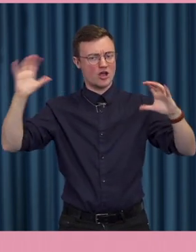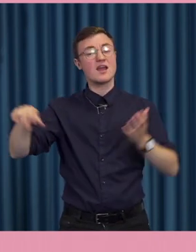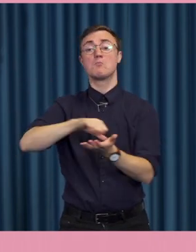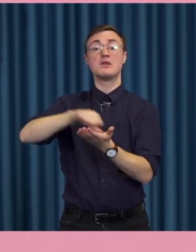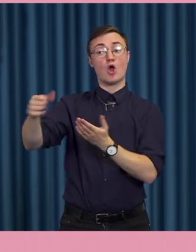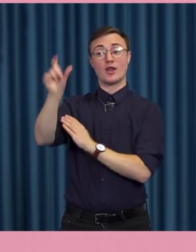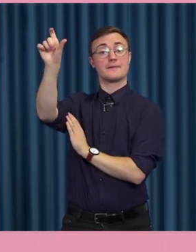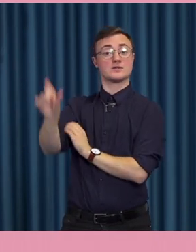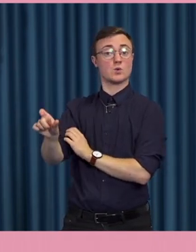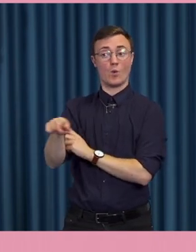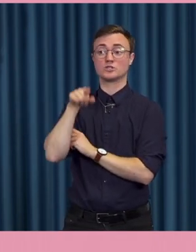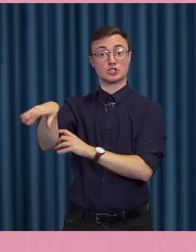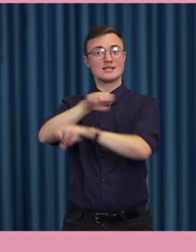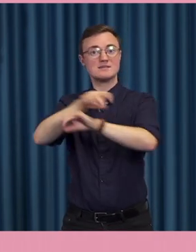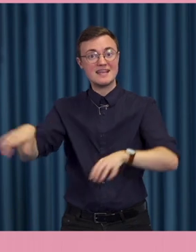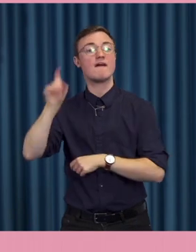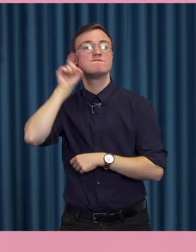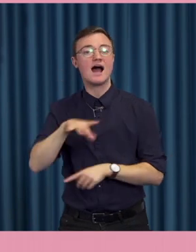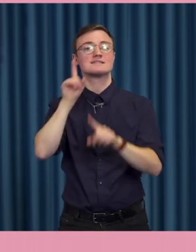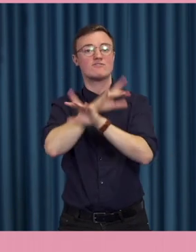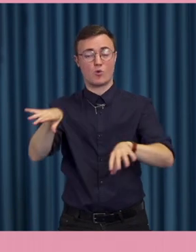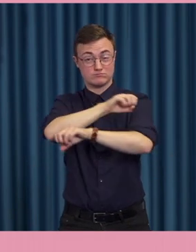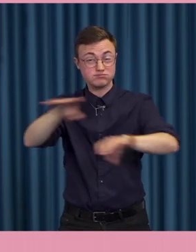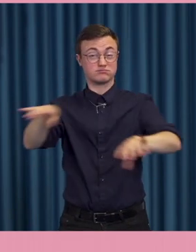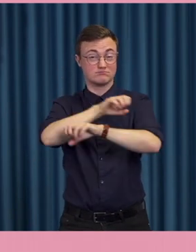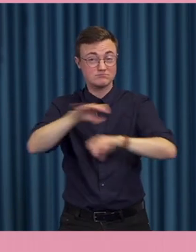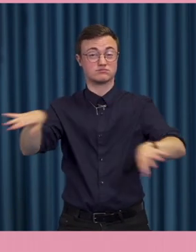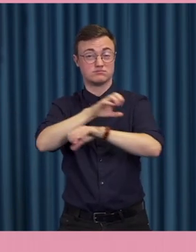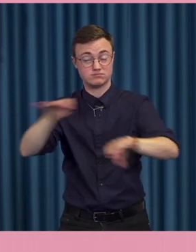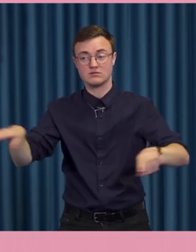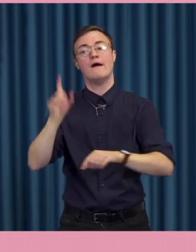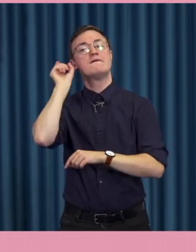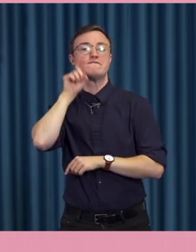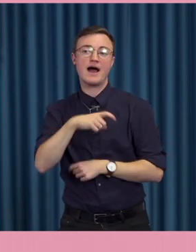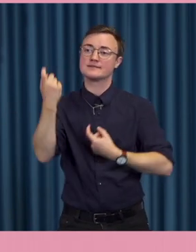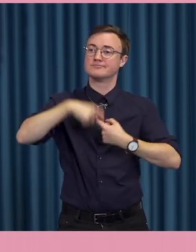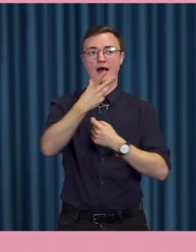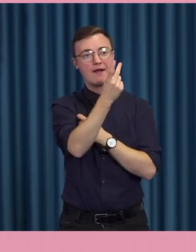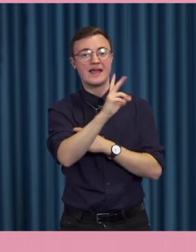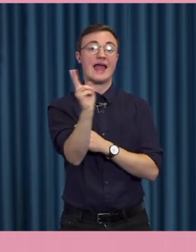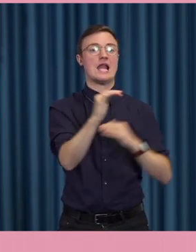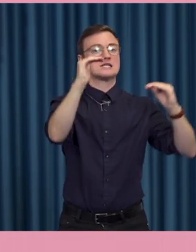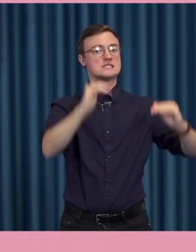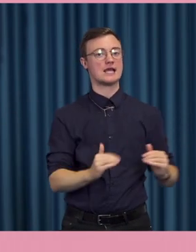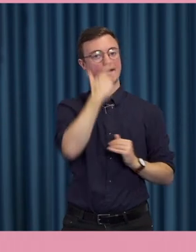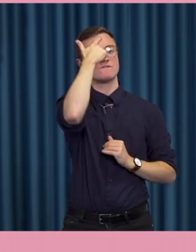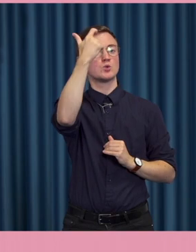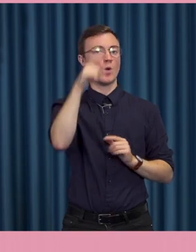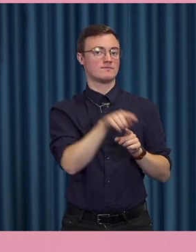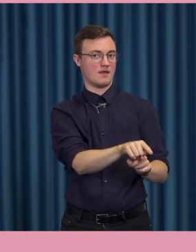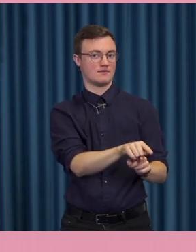någon för att sprida falsk information om någon annan. Eller sänka förtroendet för någon annan.